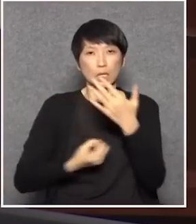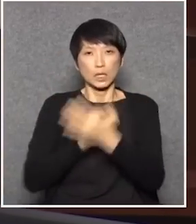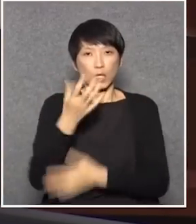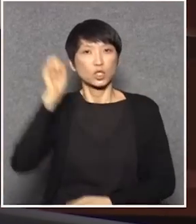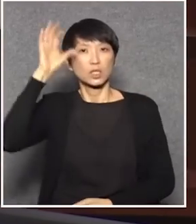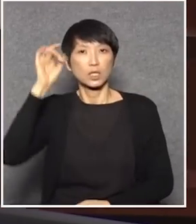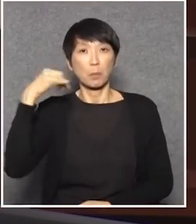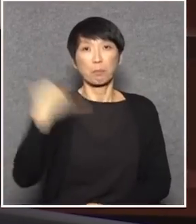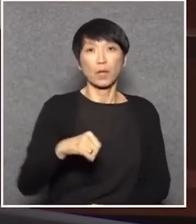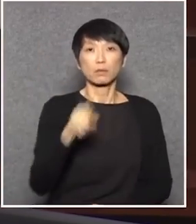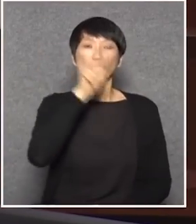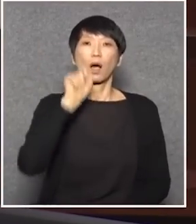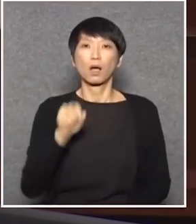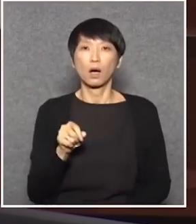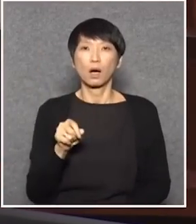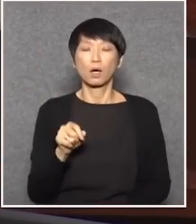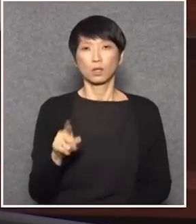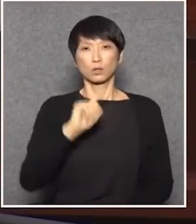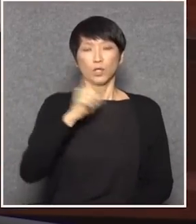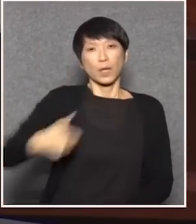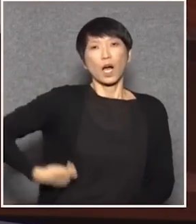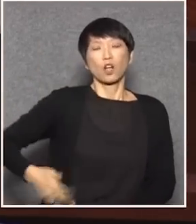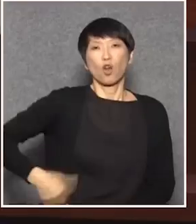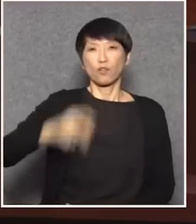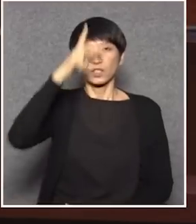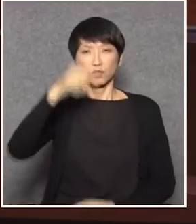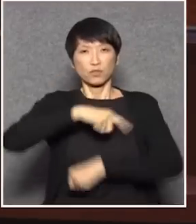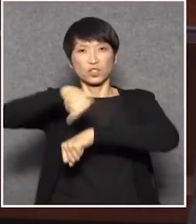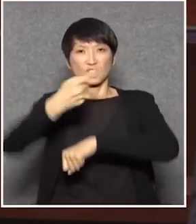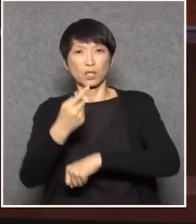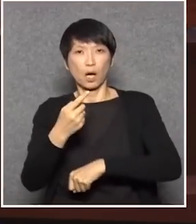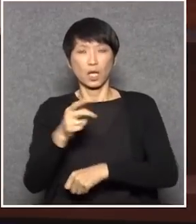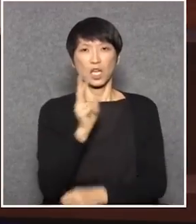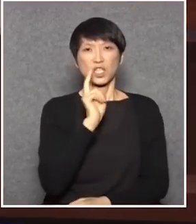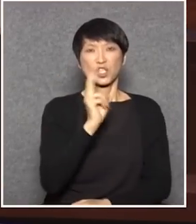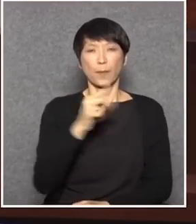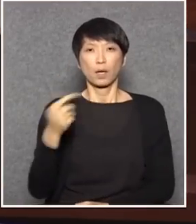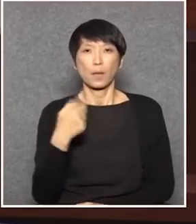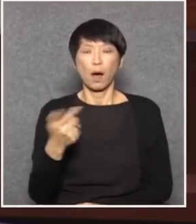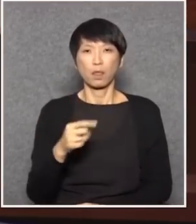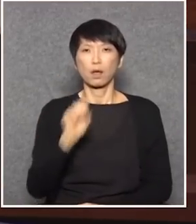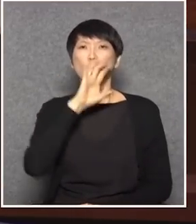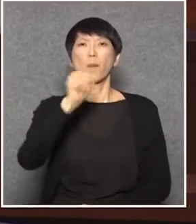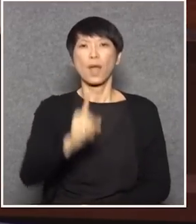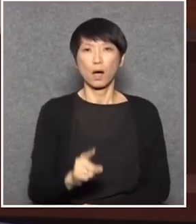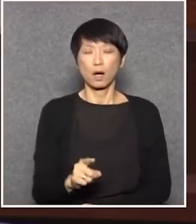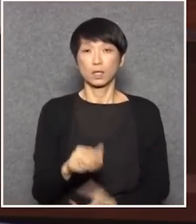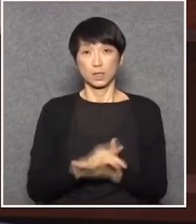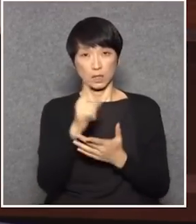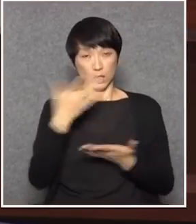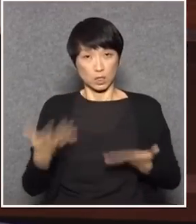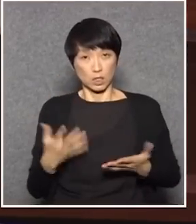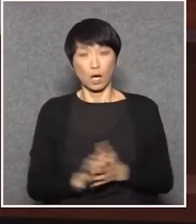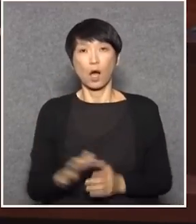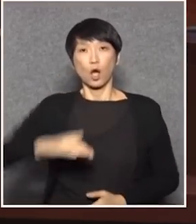為什麼不行?怎樣浪費工廠幾個小時?二百多萬什麼概念啊?你不要說現在高